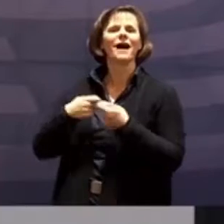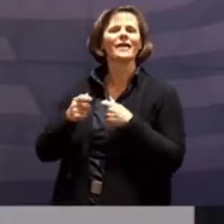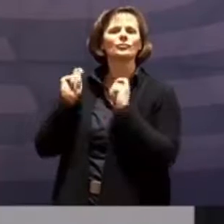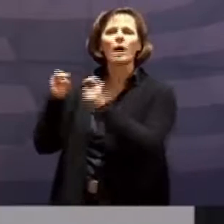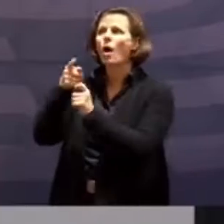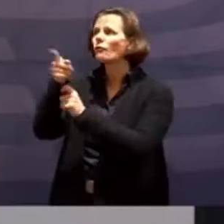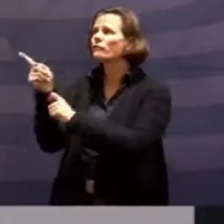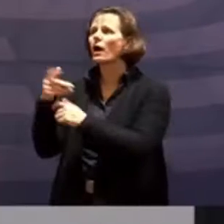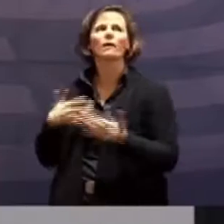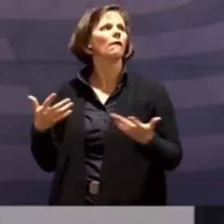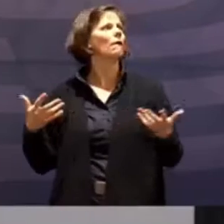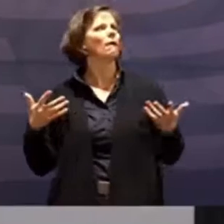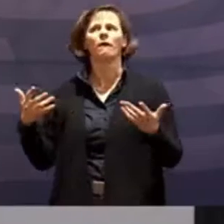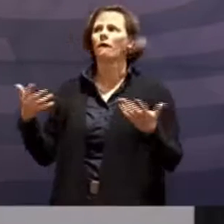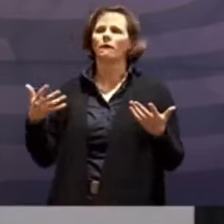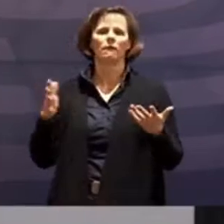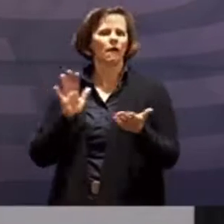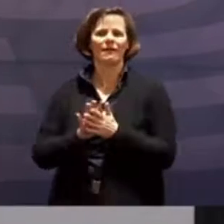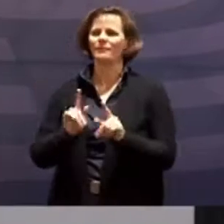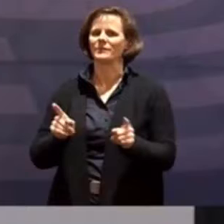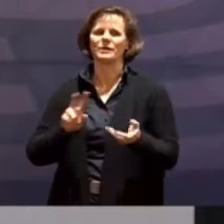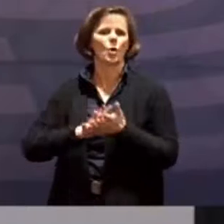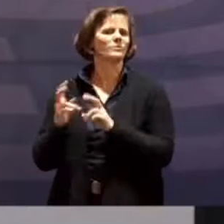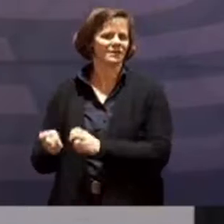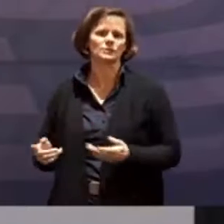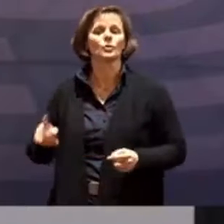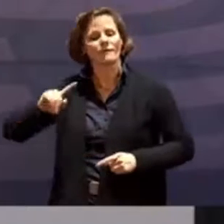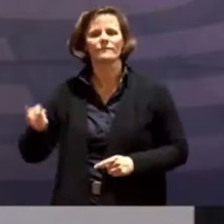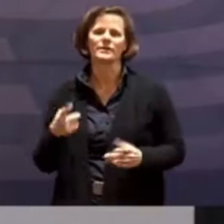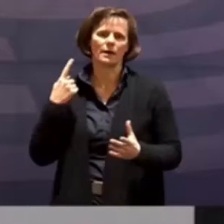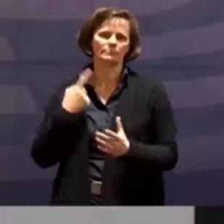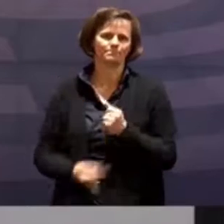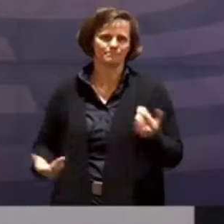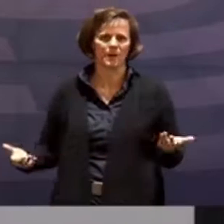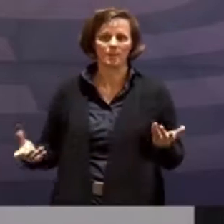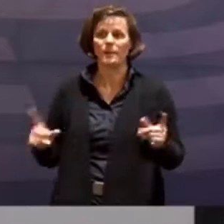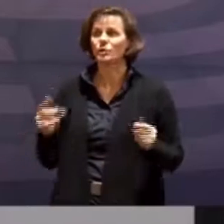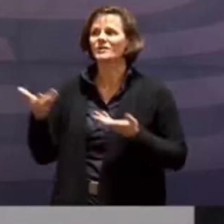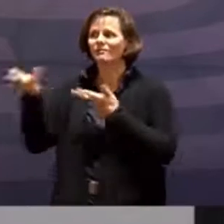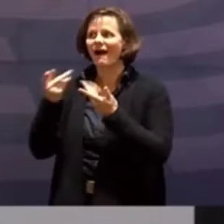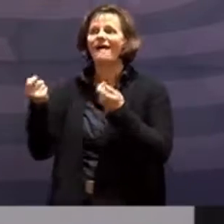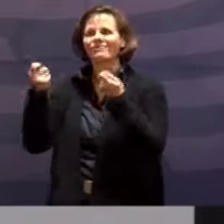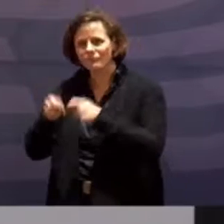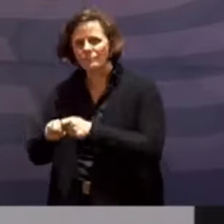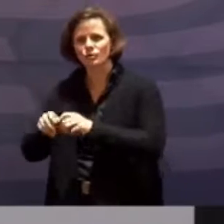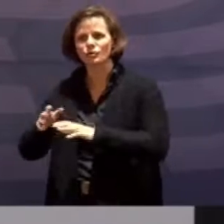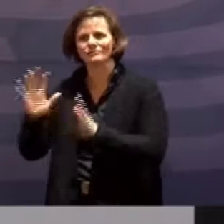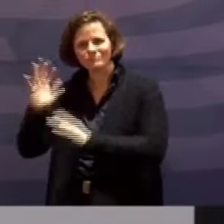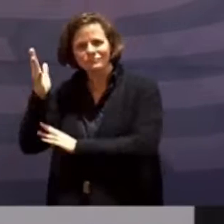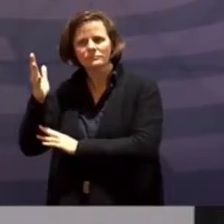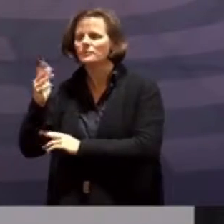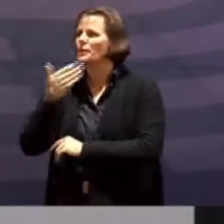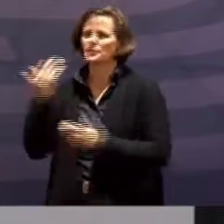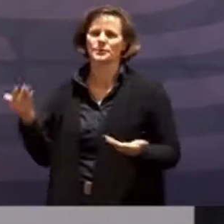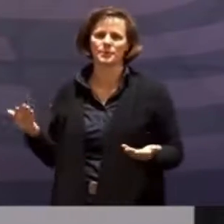der Wirtschaft brachte kein Ergebnis. Abschließend beraten wurde also gar nichts. Hinterher wurde Herr Spahn in der Bild-Zeitung